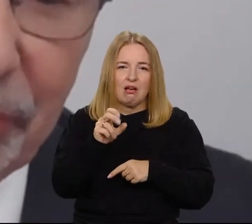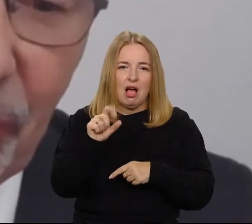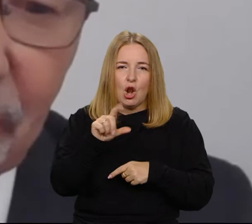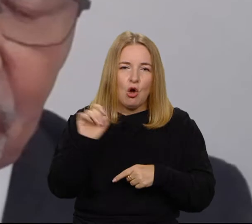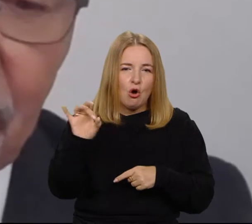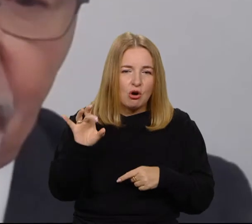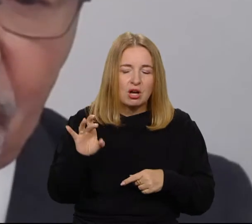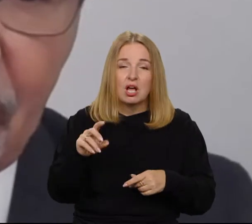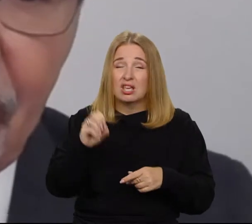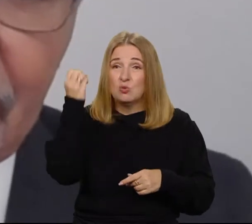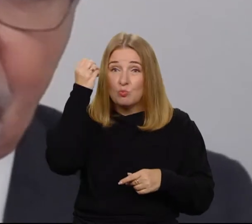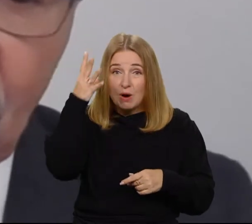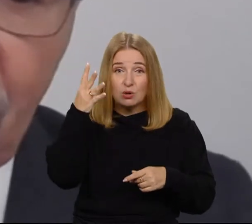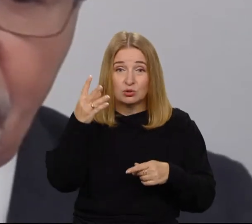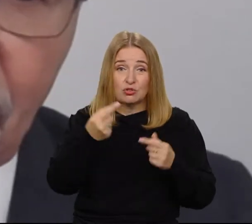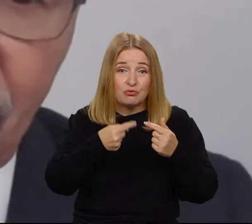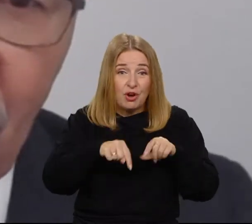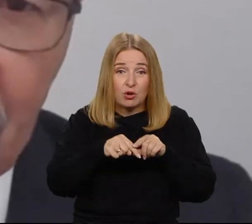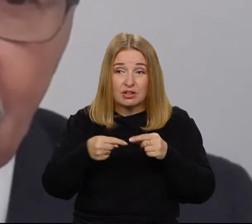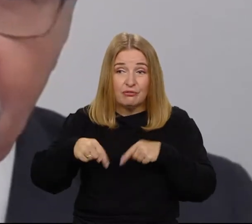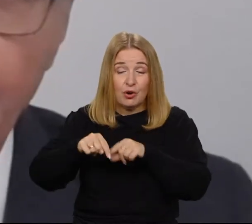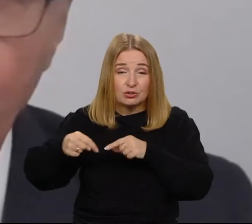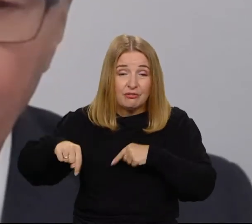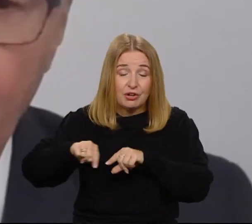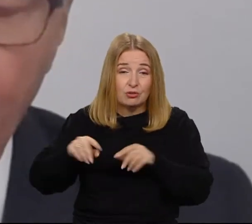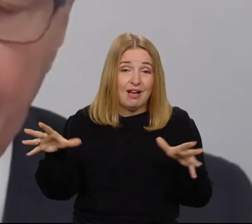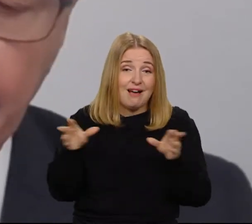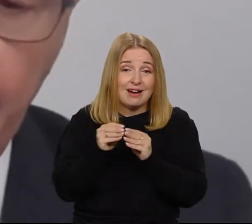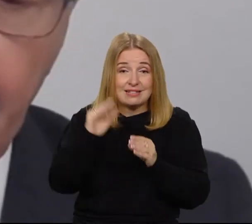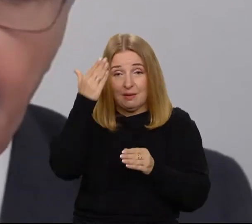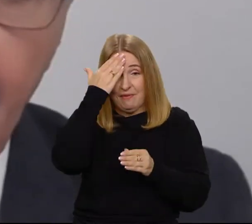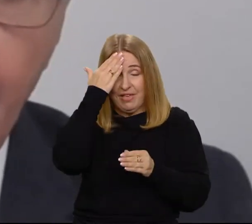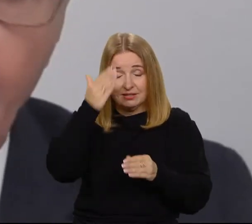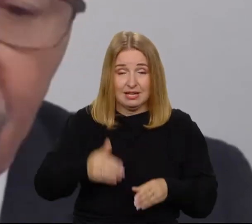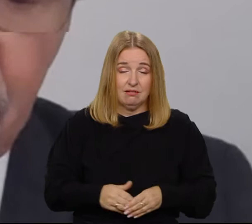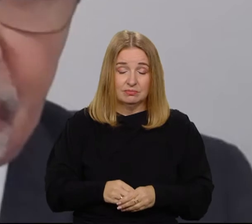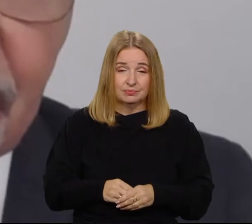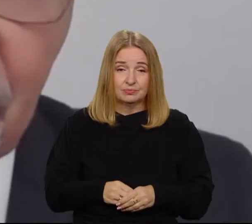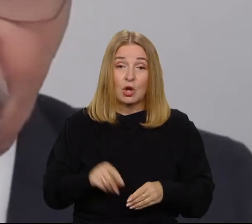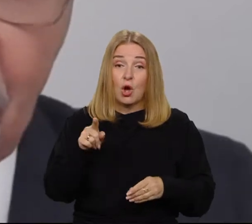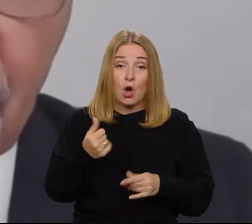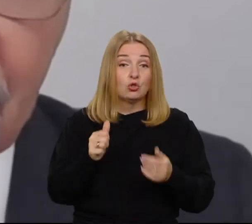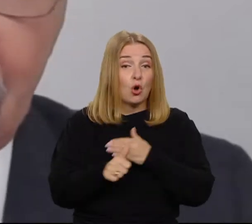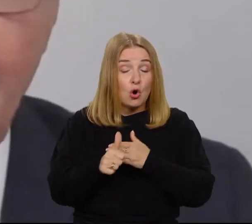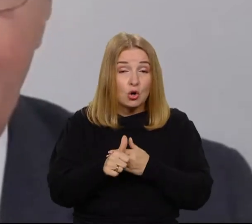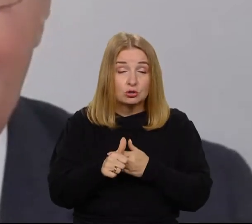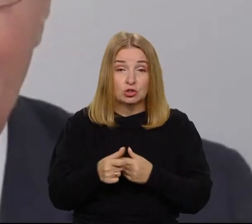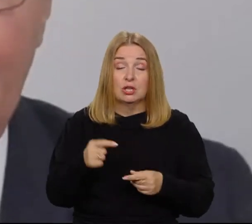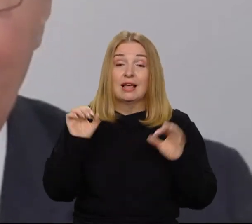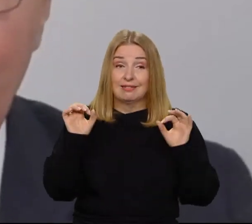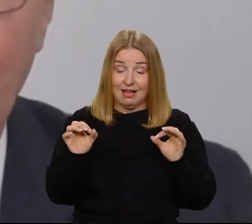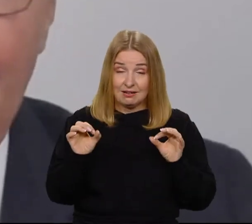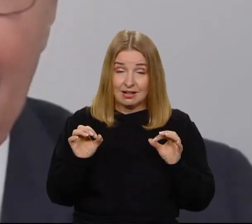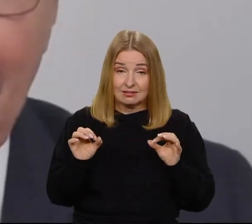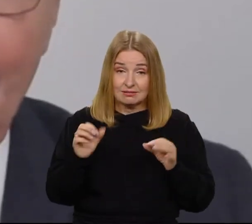mówiła pani profesor, o której mówimy, stosować do wiedzy, którą mamy. To znaczy zatem, że myśleć to jest